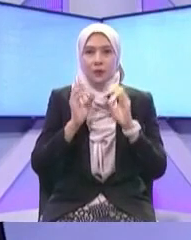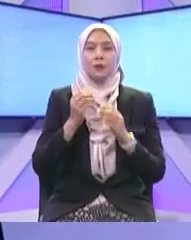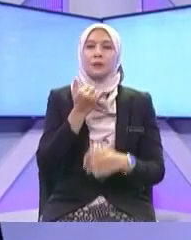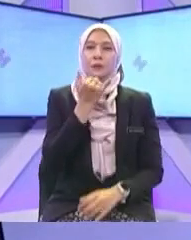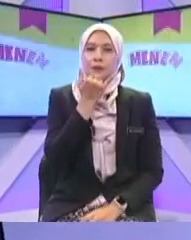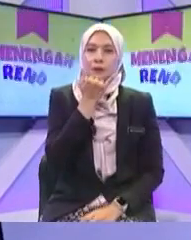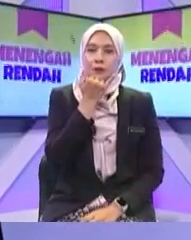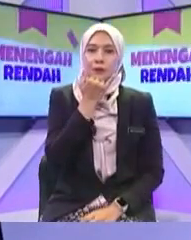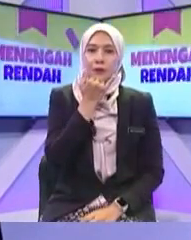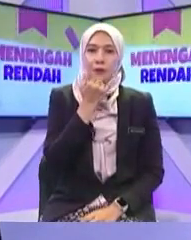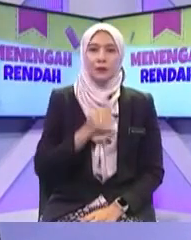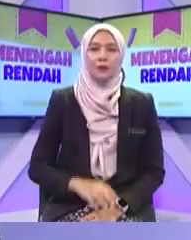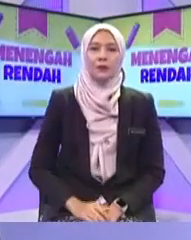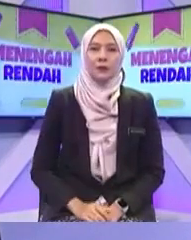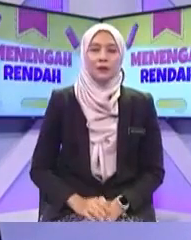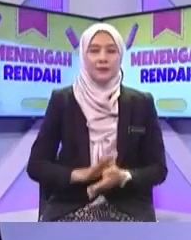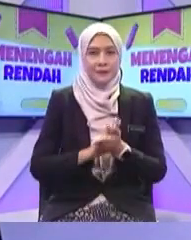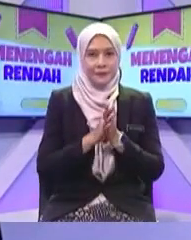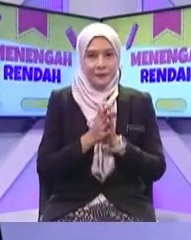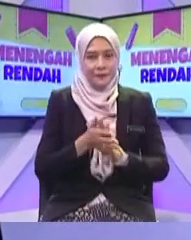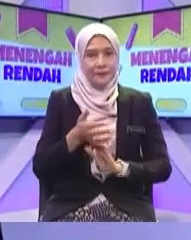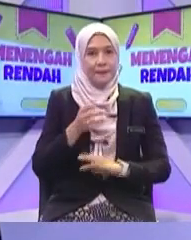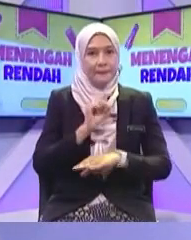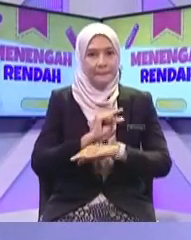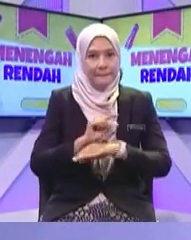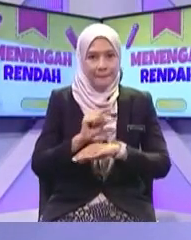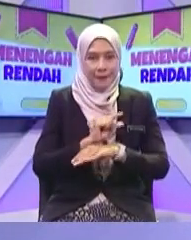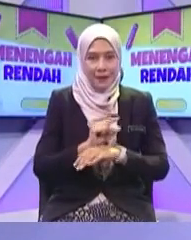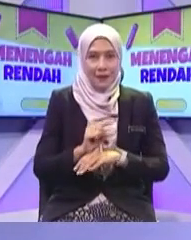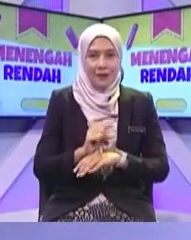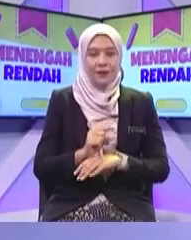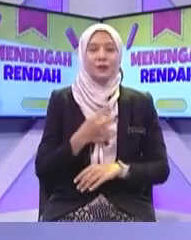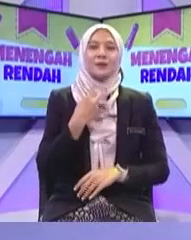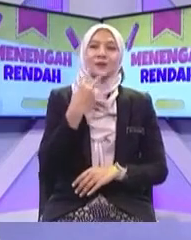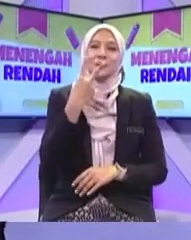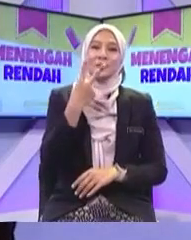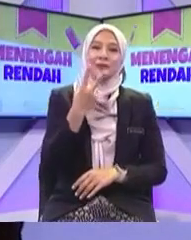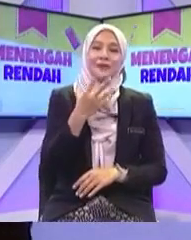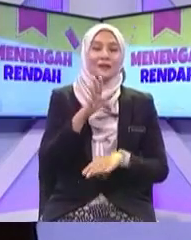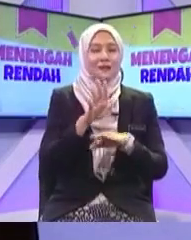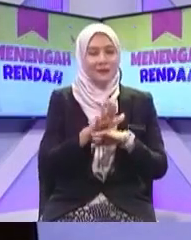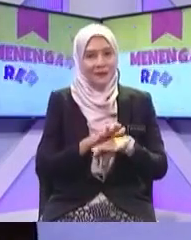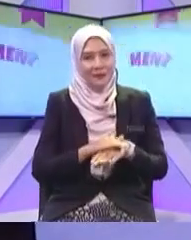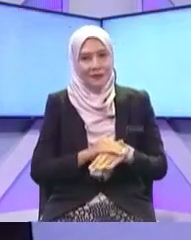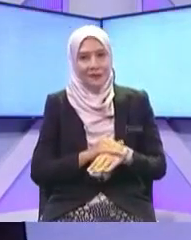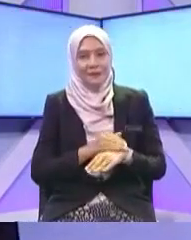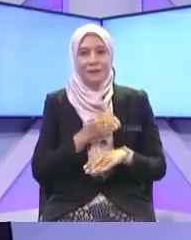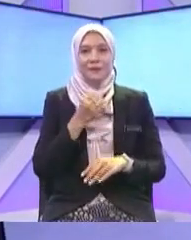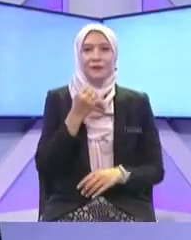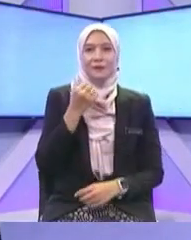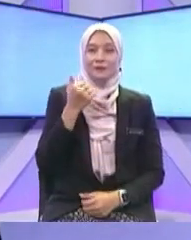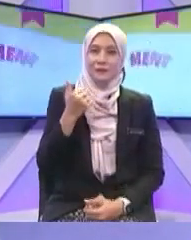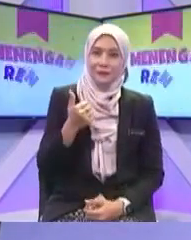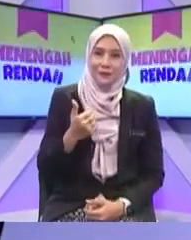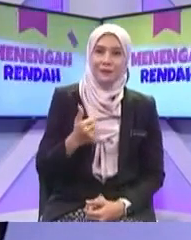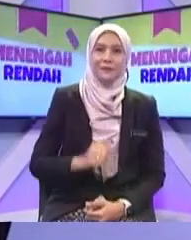eh ibu ibu apa khabar kita menggunakan intonasi yang sopan lembut lembut supaya hubungan kita lebih